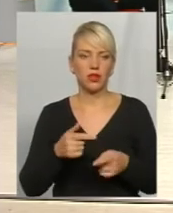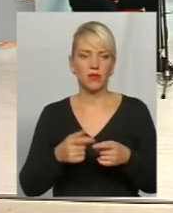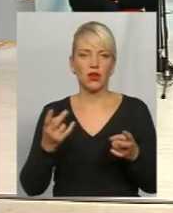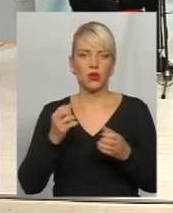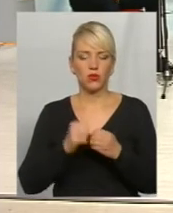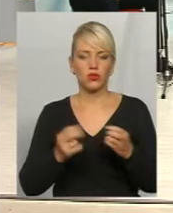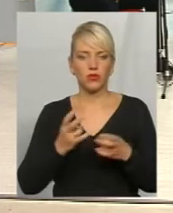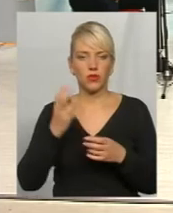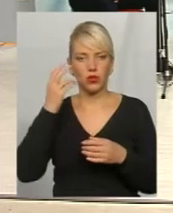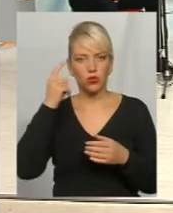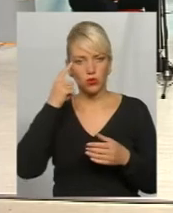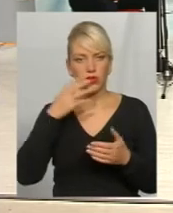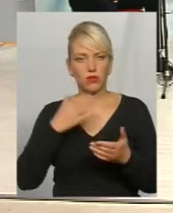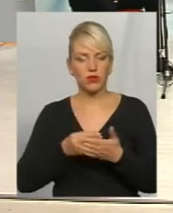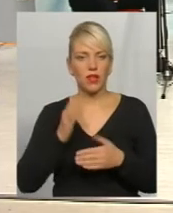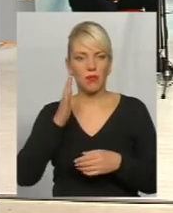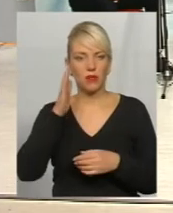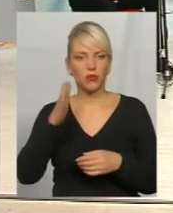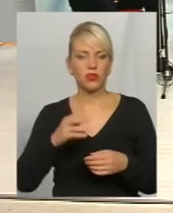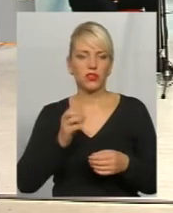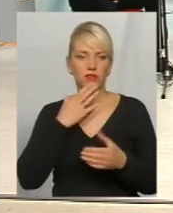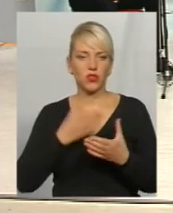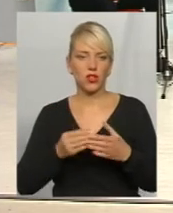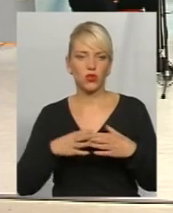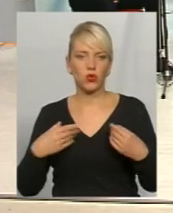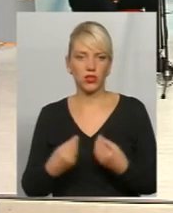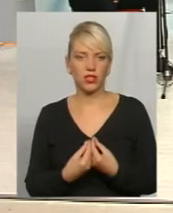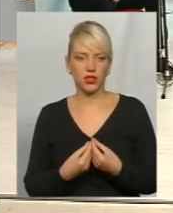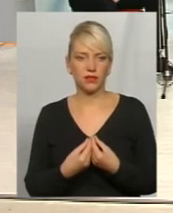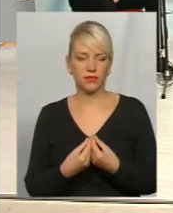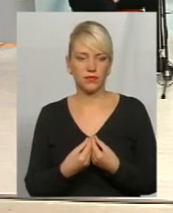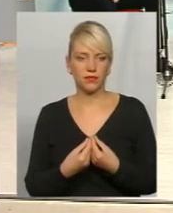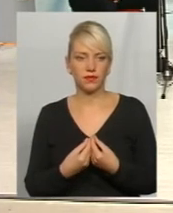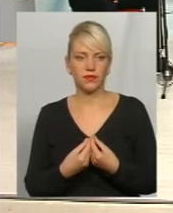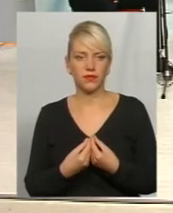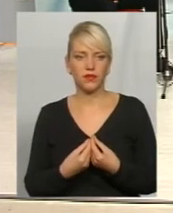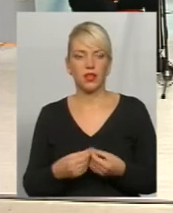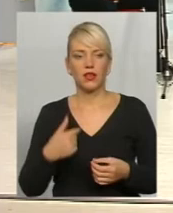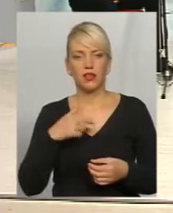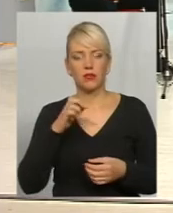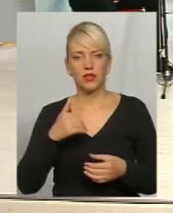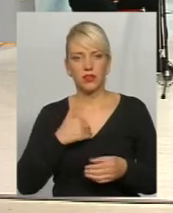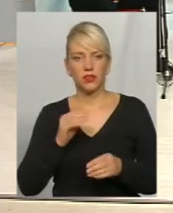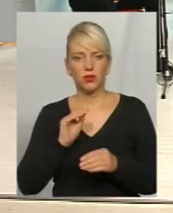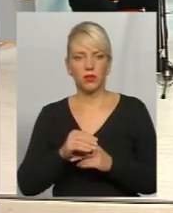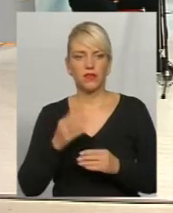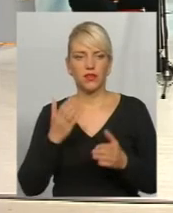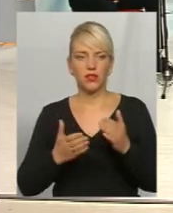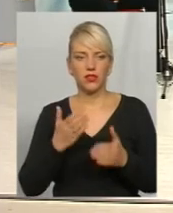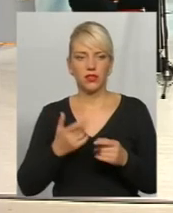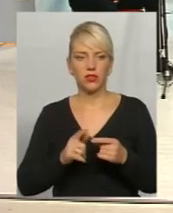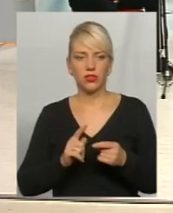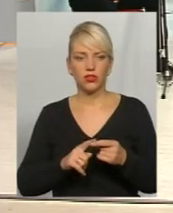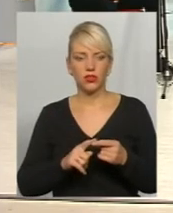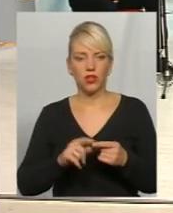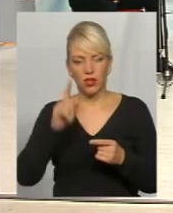про майбутнє своєї родини і сім'ї. Я би хотіла додати, все ж таки, якщо ми подивимося на країни